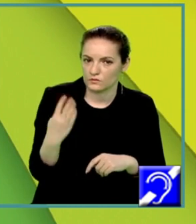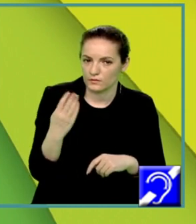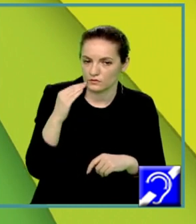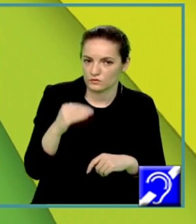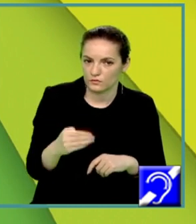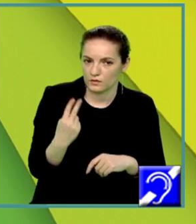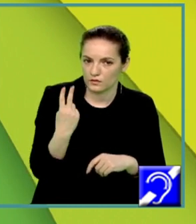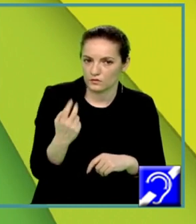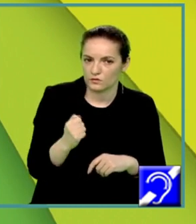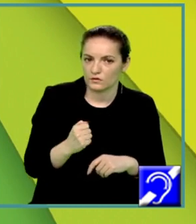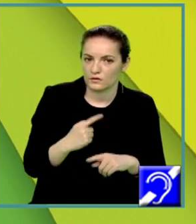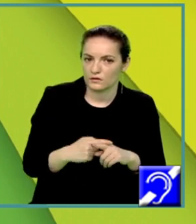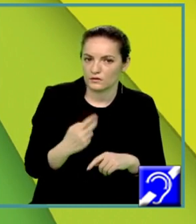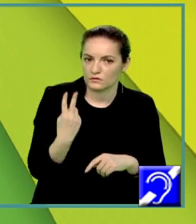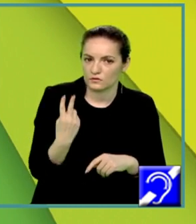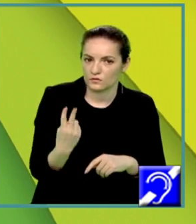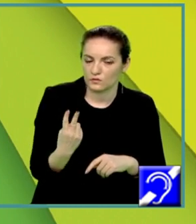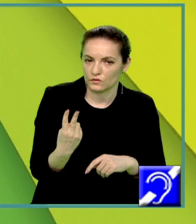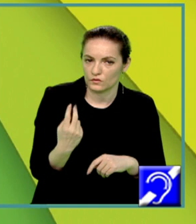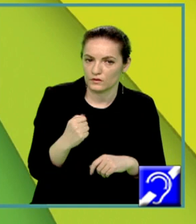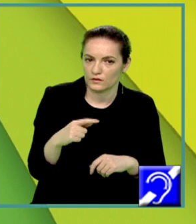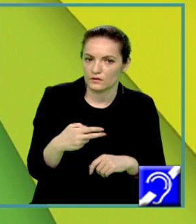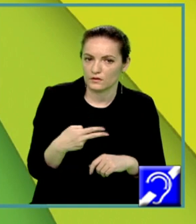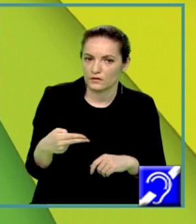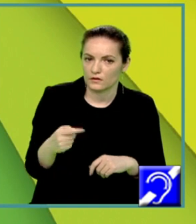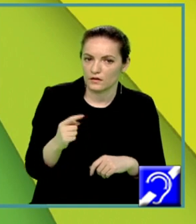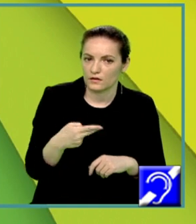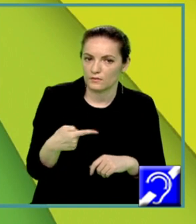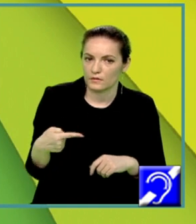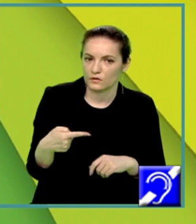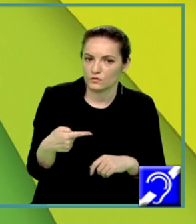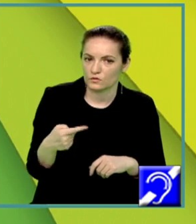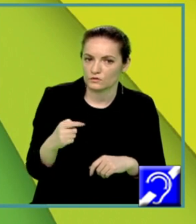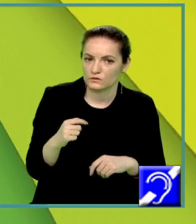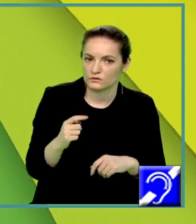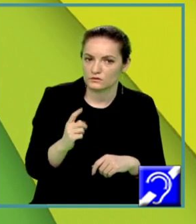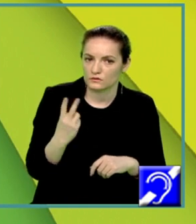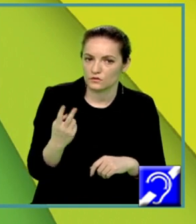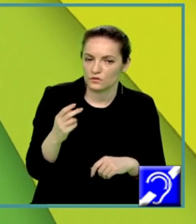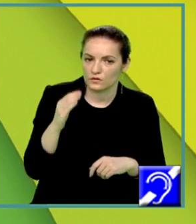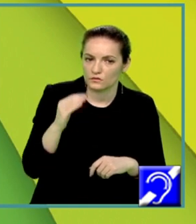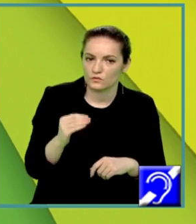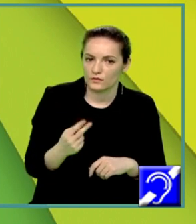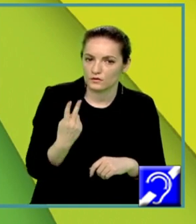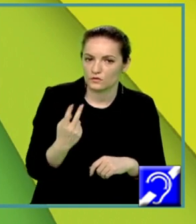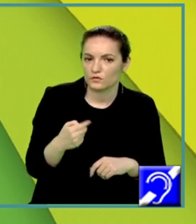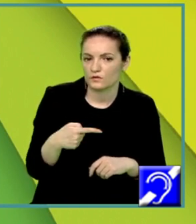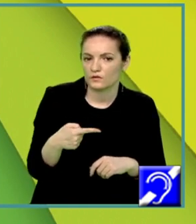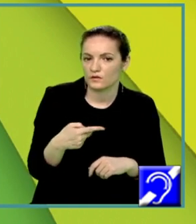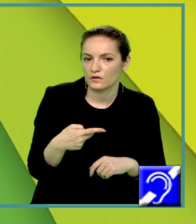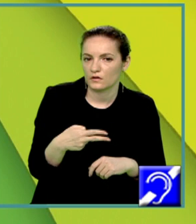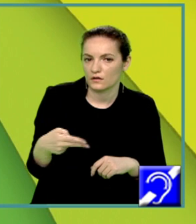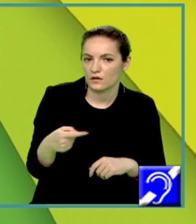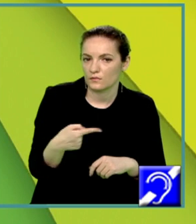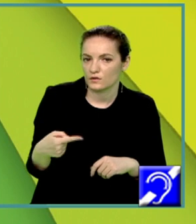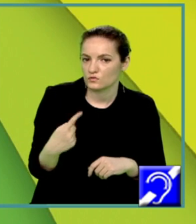2, adică x2 este egal cu minus 2 supra 2, x2 egal cu minus 1, care nu se